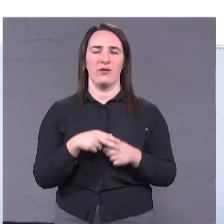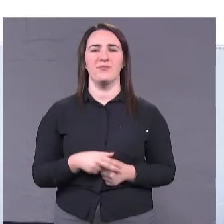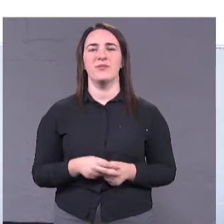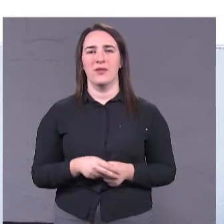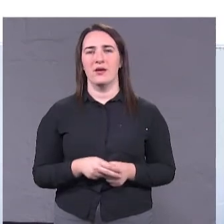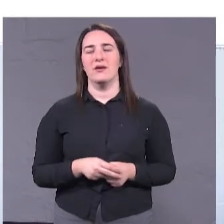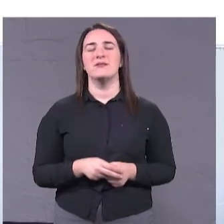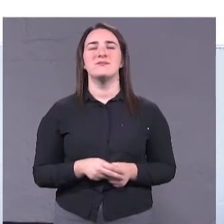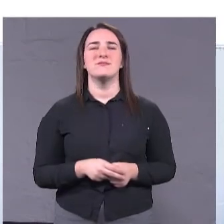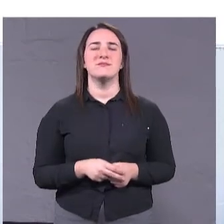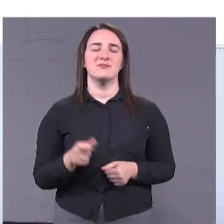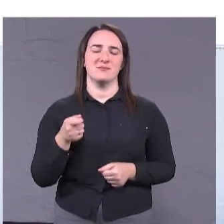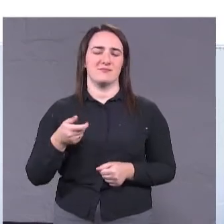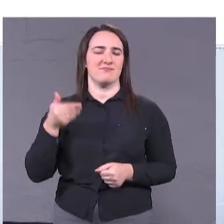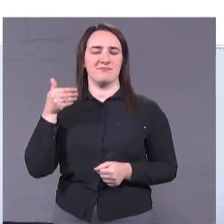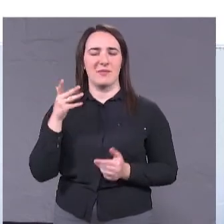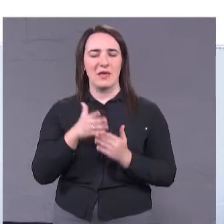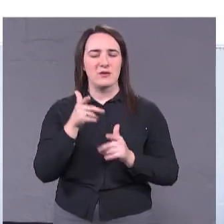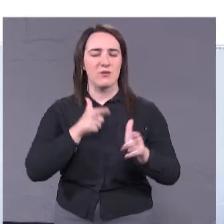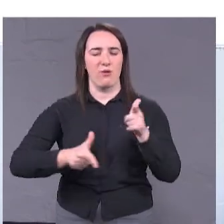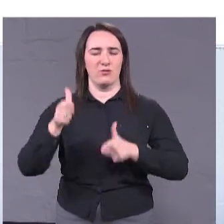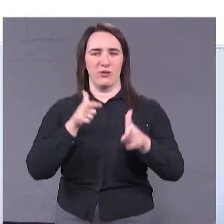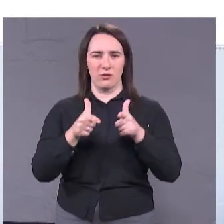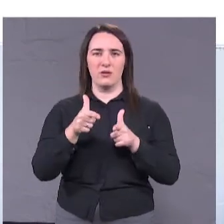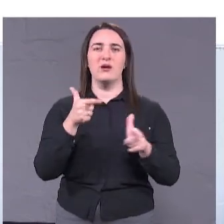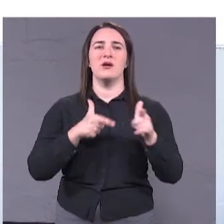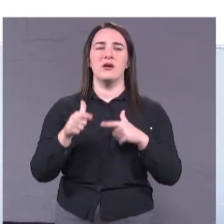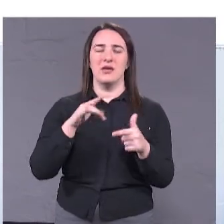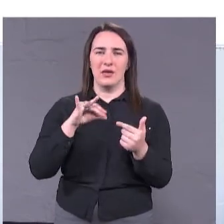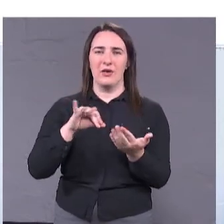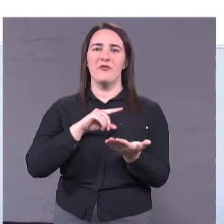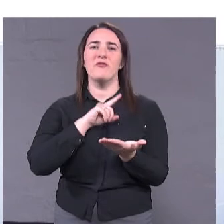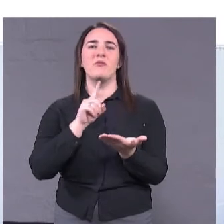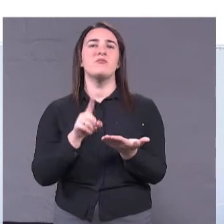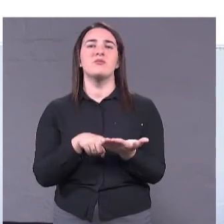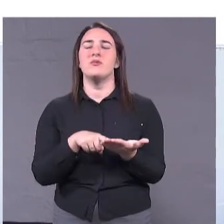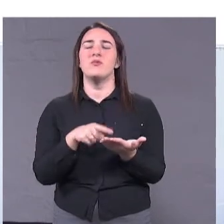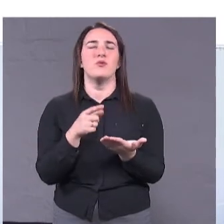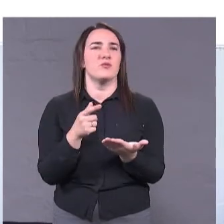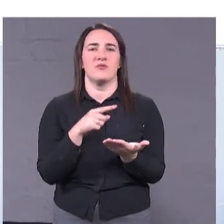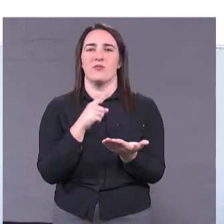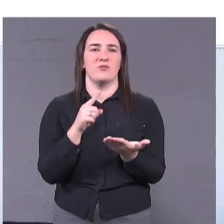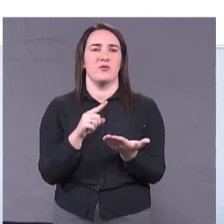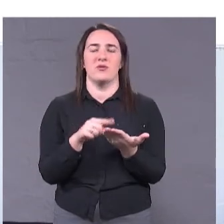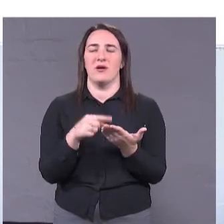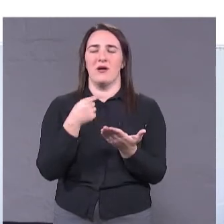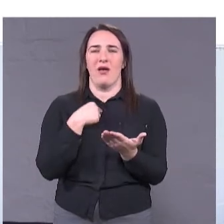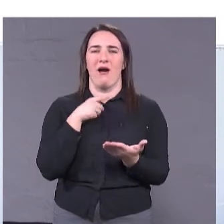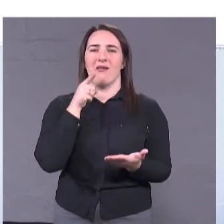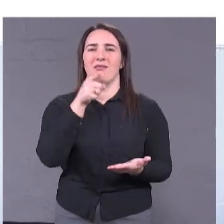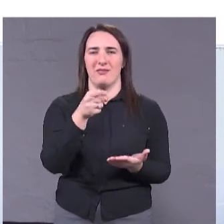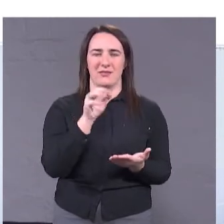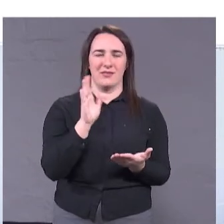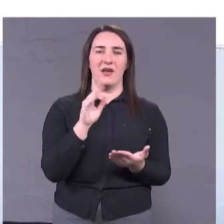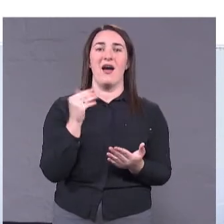зарані заготовок, заготовок і вопросів, боже мій, це не укор в вашу сторону, але ви задаєте в